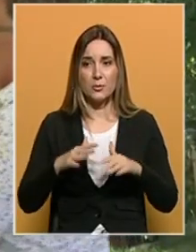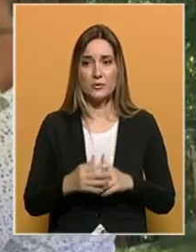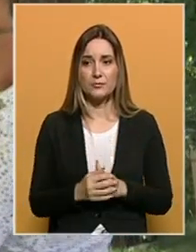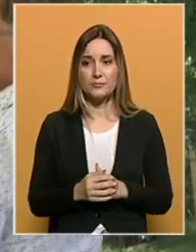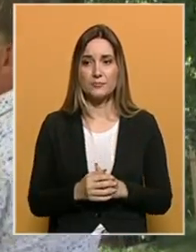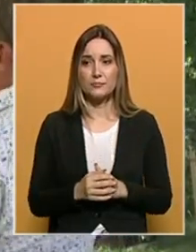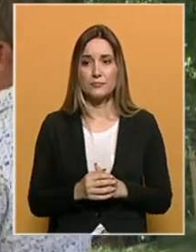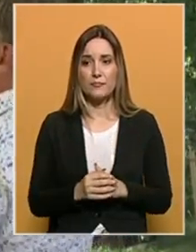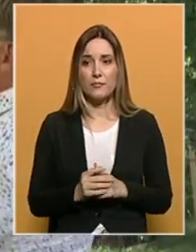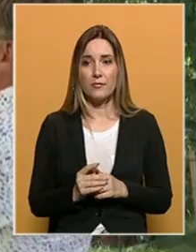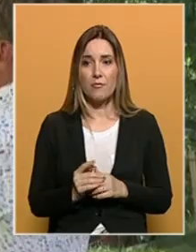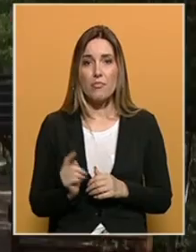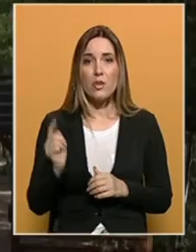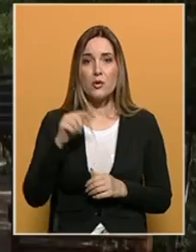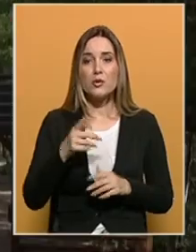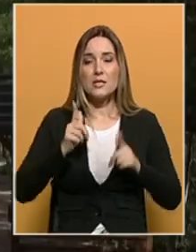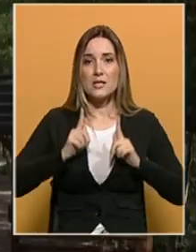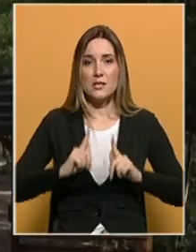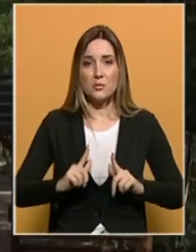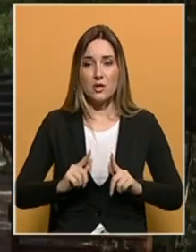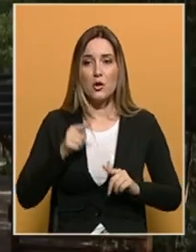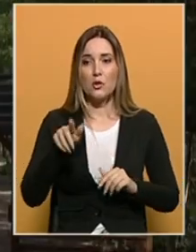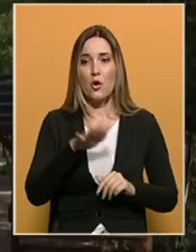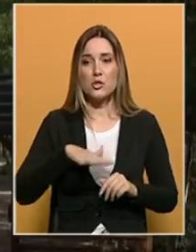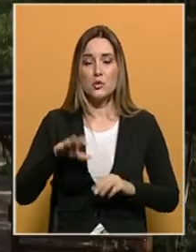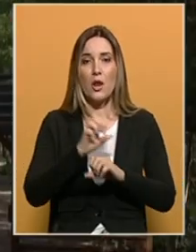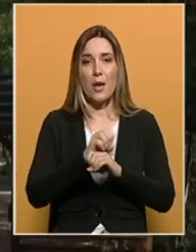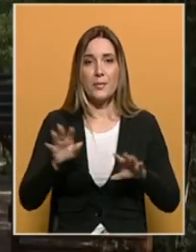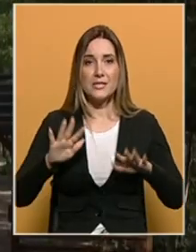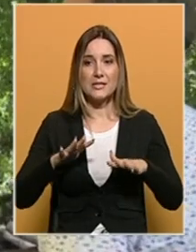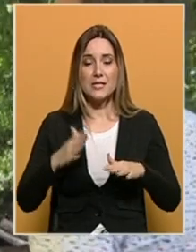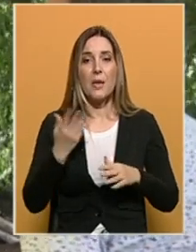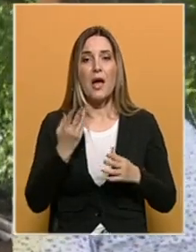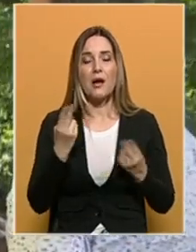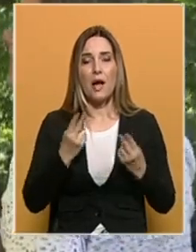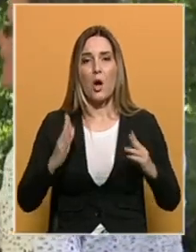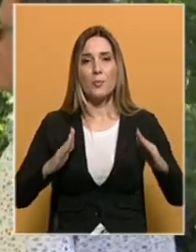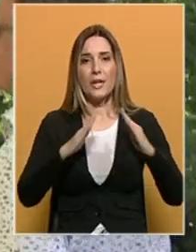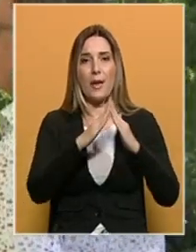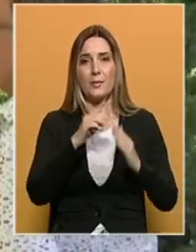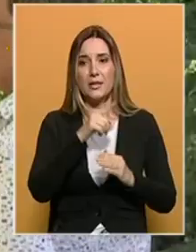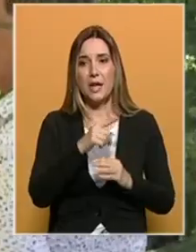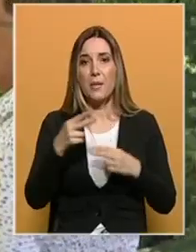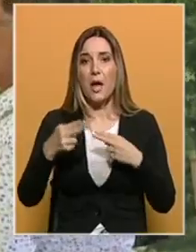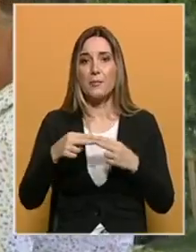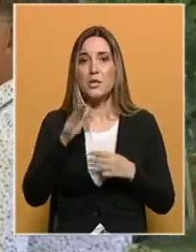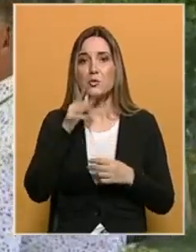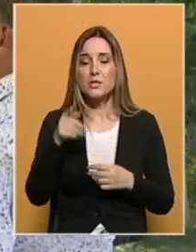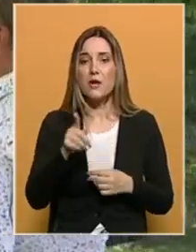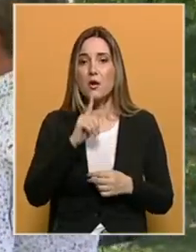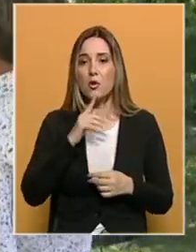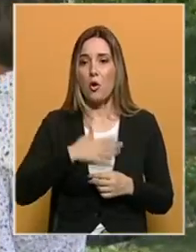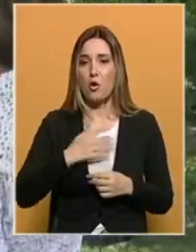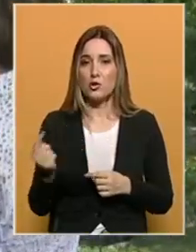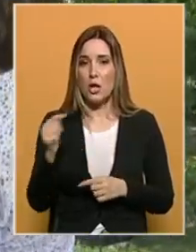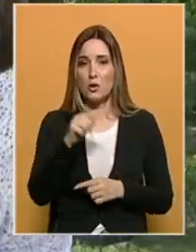zato diliti tako smirano. Inače ovdje je zona bez stresa isto kao na piramidama. Blizom smo Sarava pa bujrom ko pa će negdje